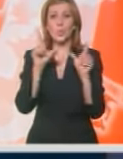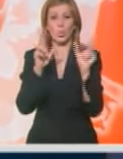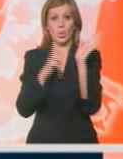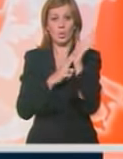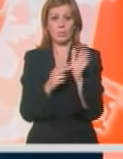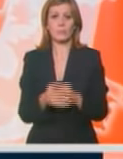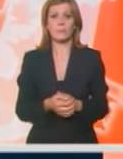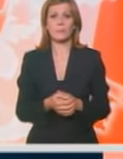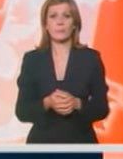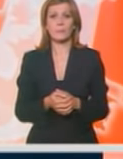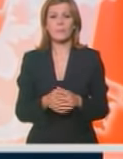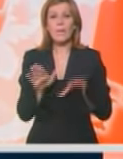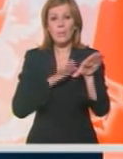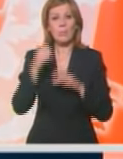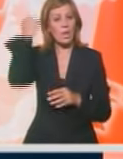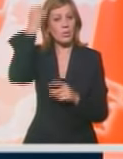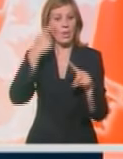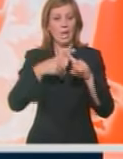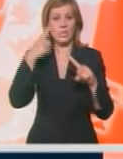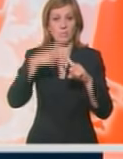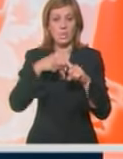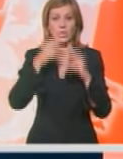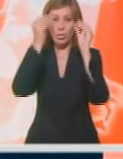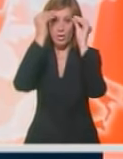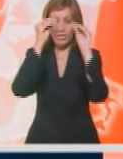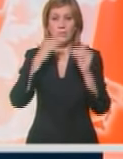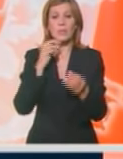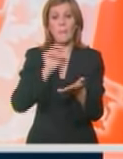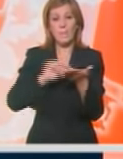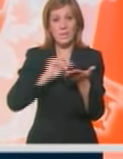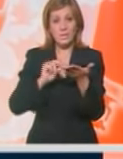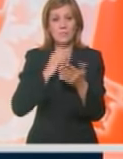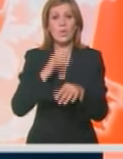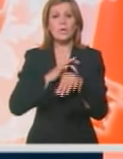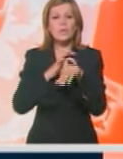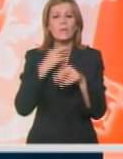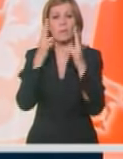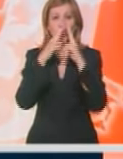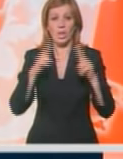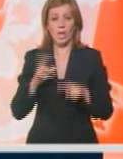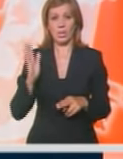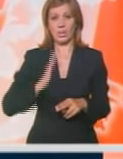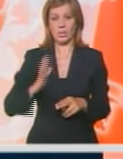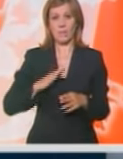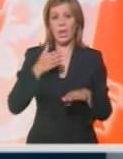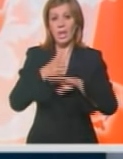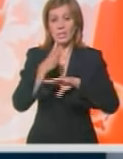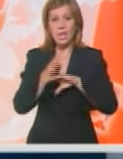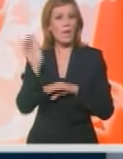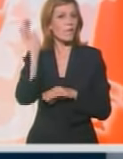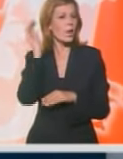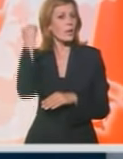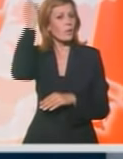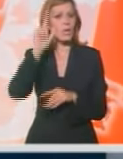nacija. A premijer Kosova Hašim Dači obavestio je pismom šefa Međunarodne civilne kancelarije da vlada Kosova